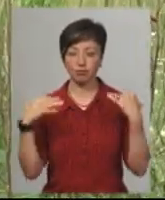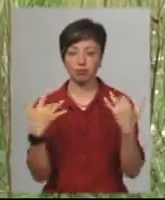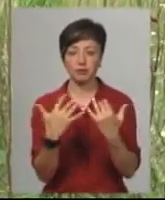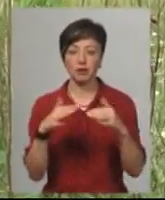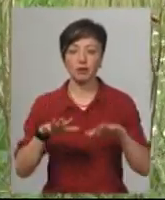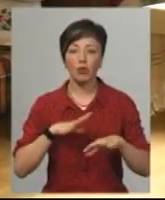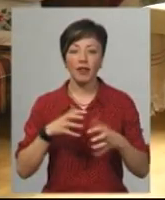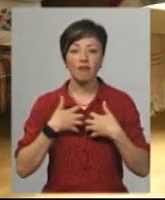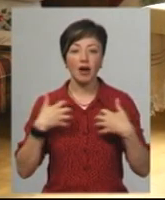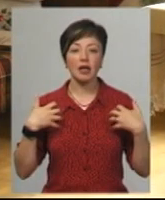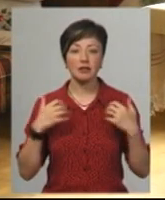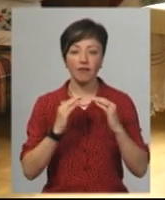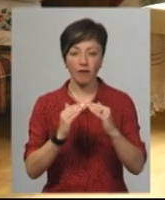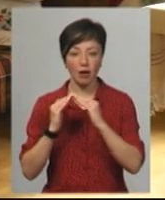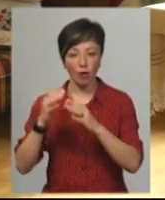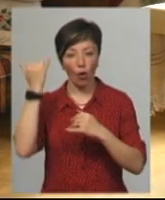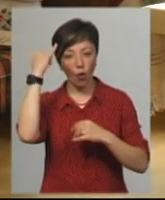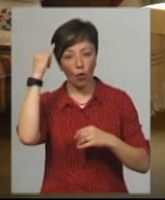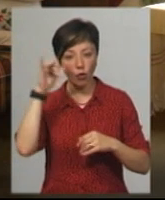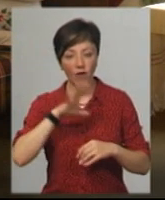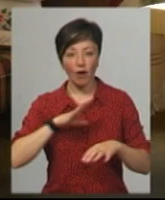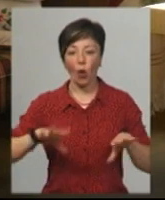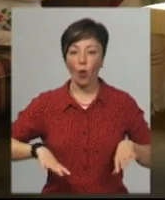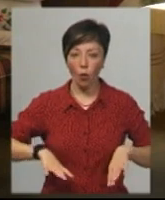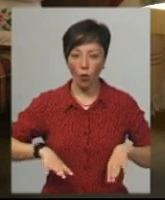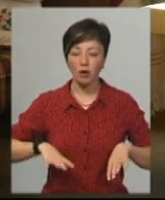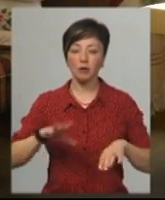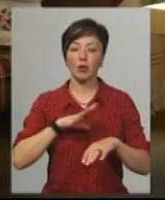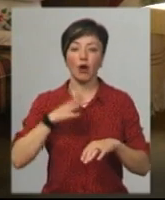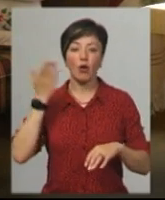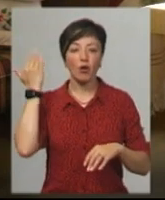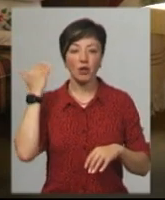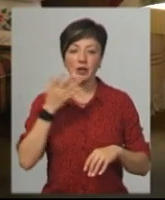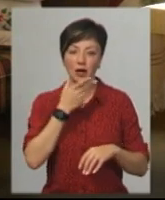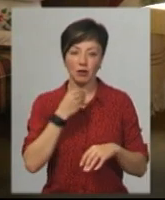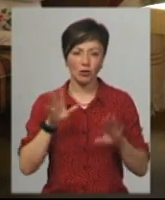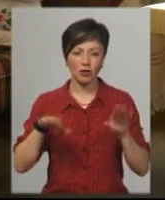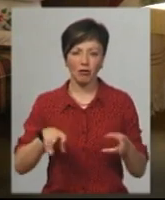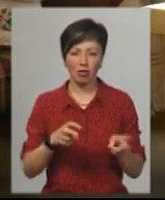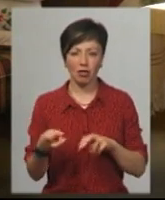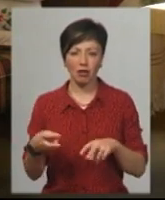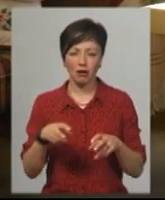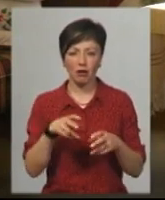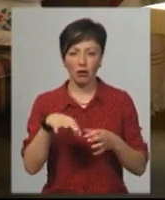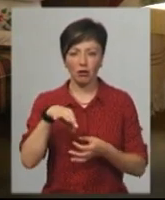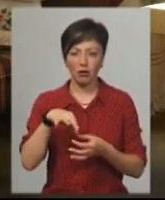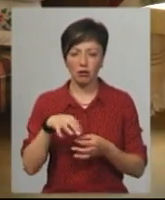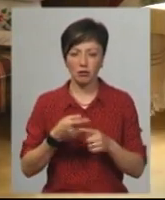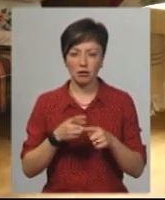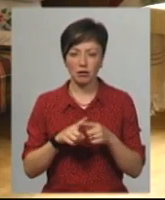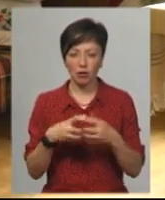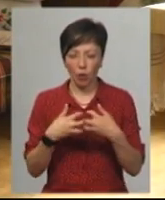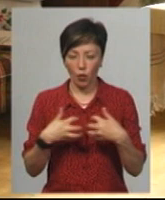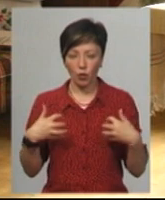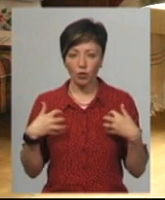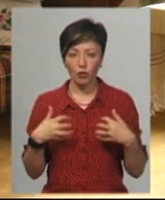були тваринницькі ферми. Корови, коні, колись були гарні, потім досить дохлі і худі, останнє, що тут було, тут